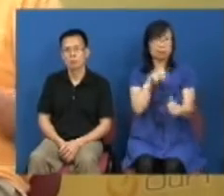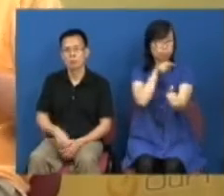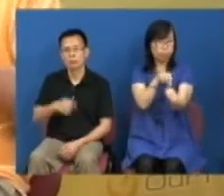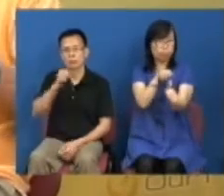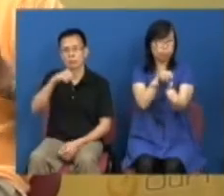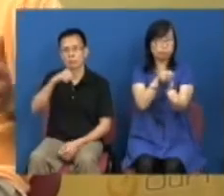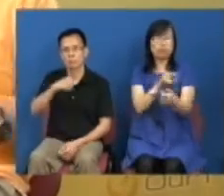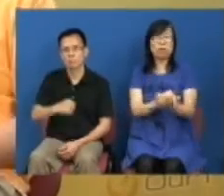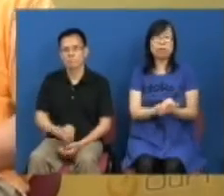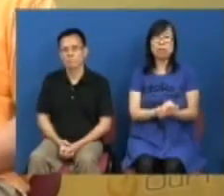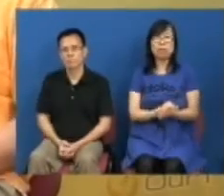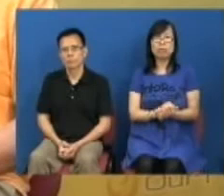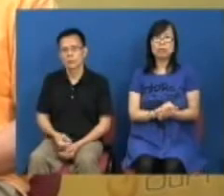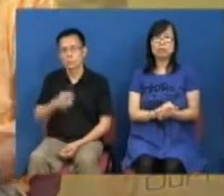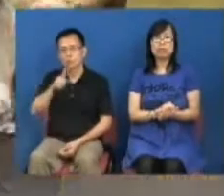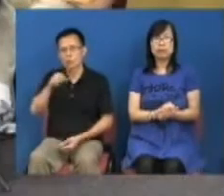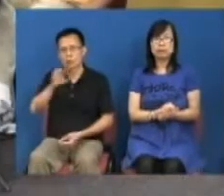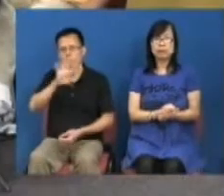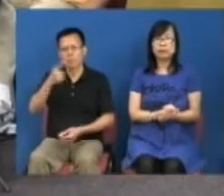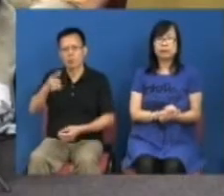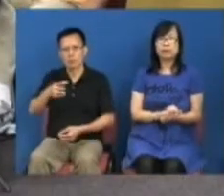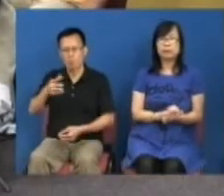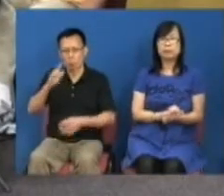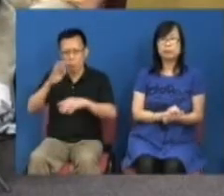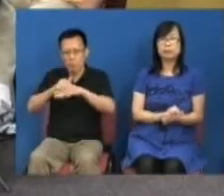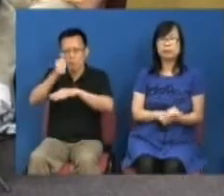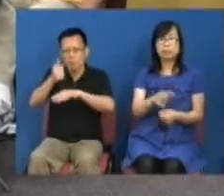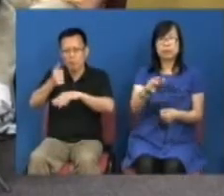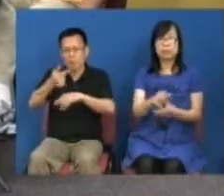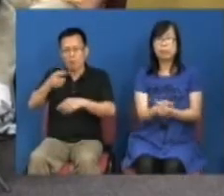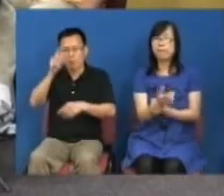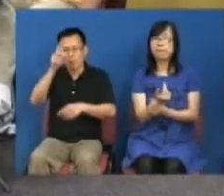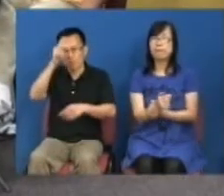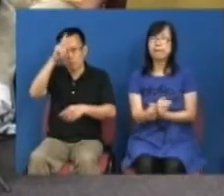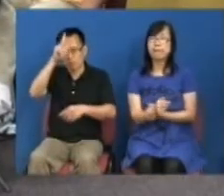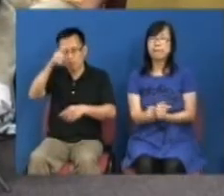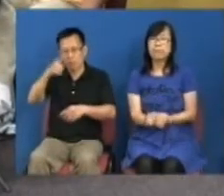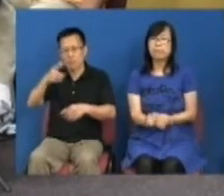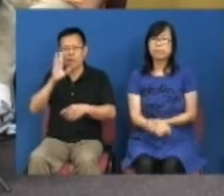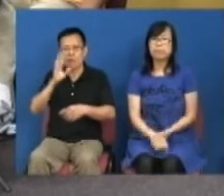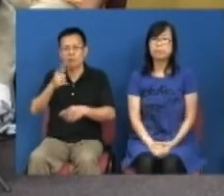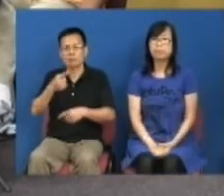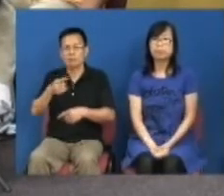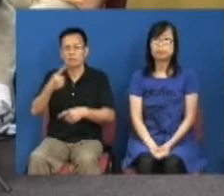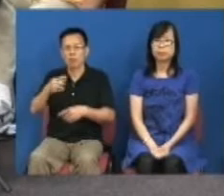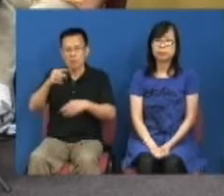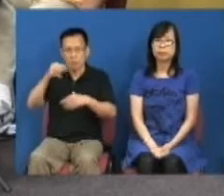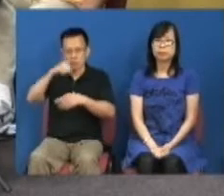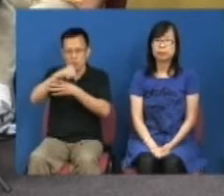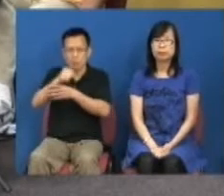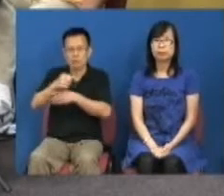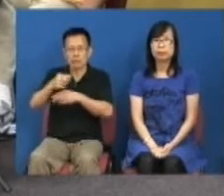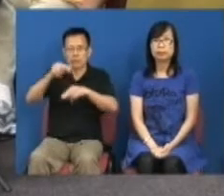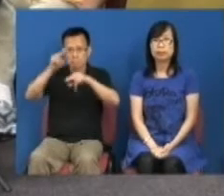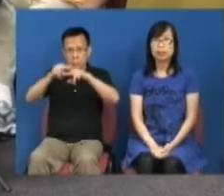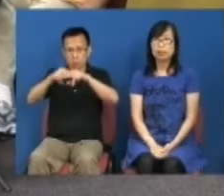其实就是令到我们他也不是一个很厉的政客政客应该收买我们才对虽然就算他认证北京的老板也